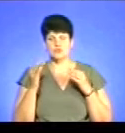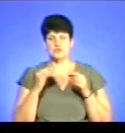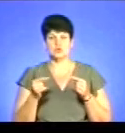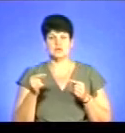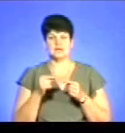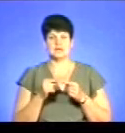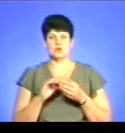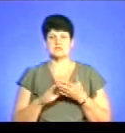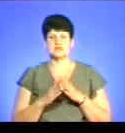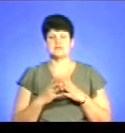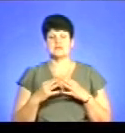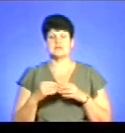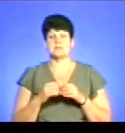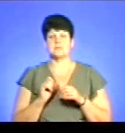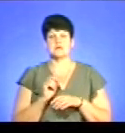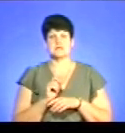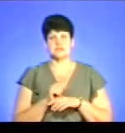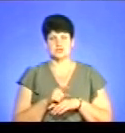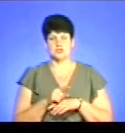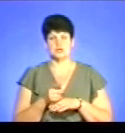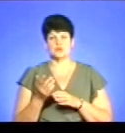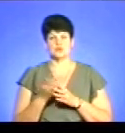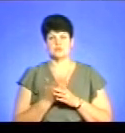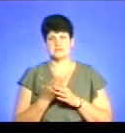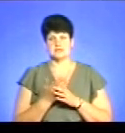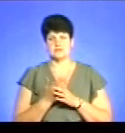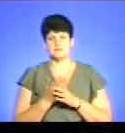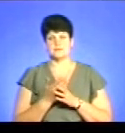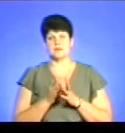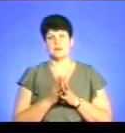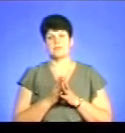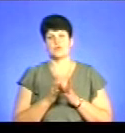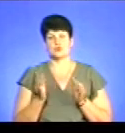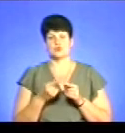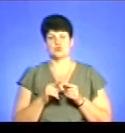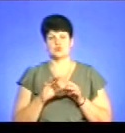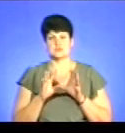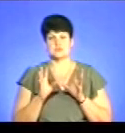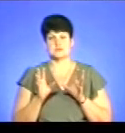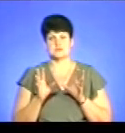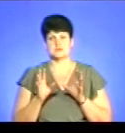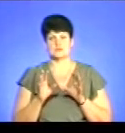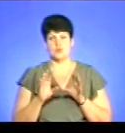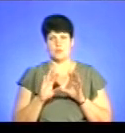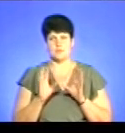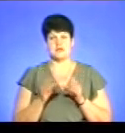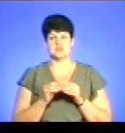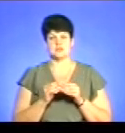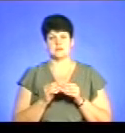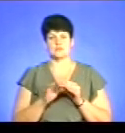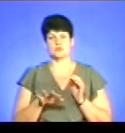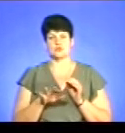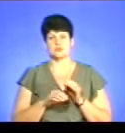обставини сім'ї, призначати субсидії понад обмеження загальної площі житла.